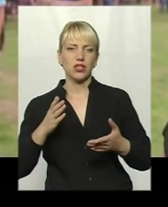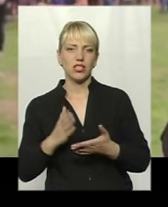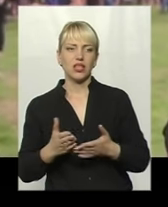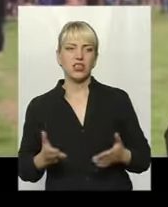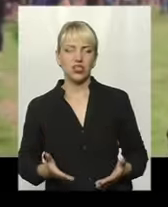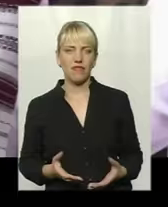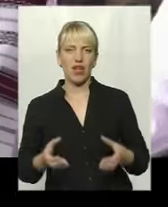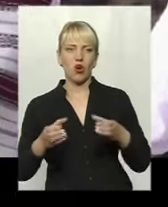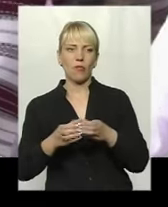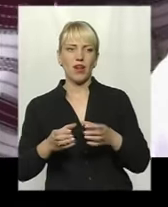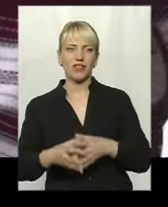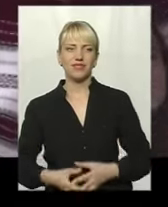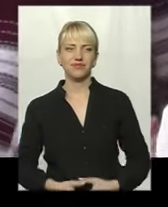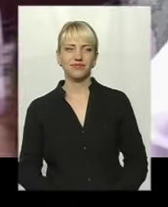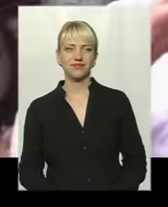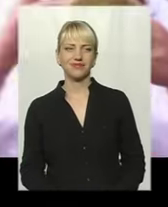жива громада.